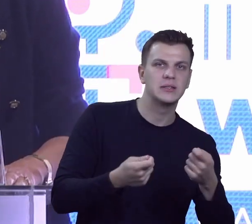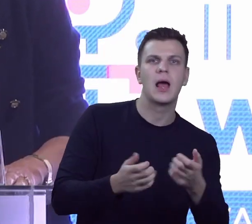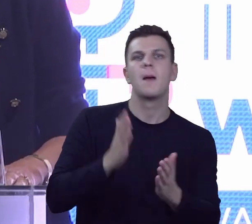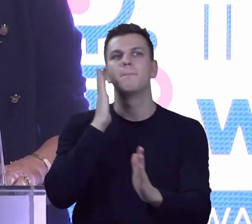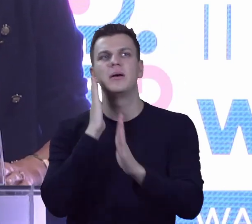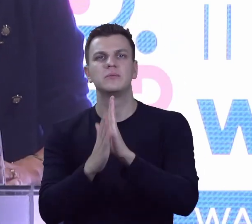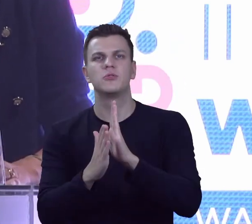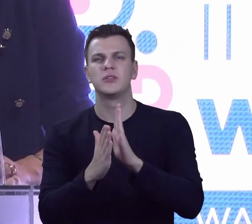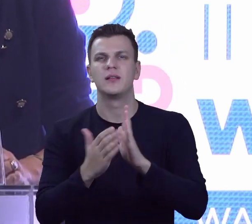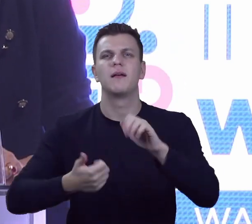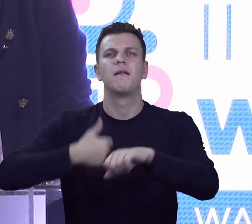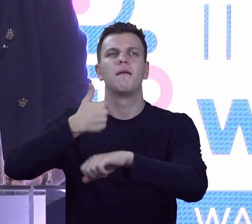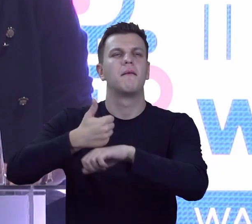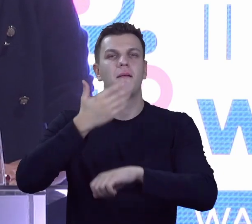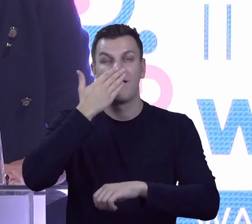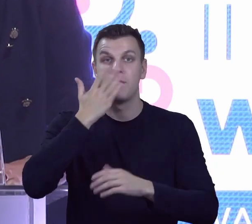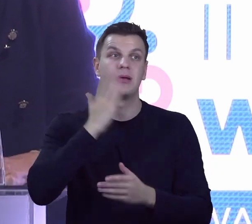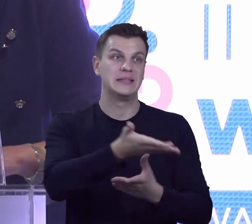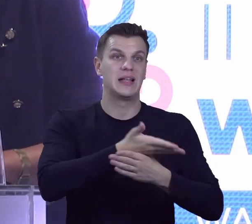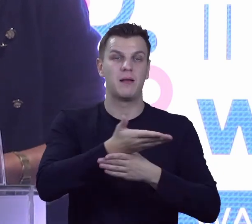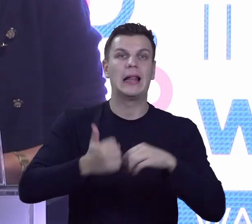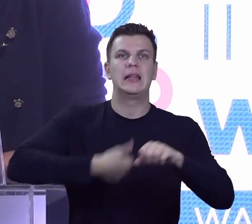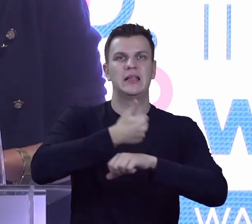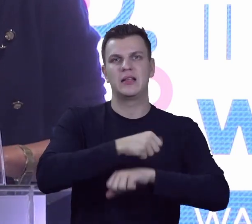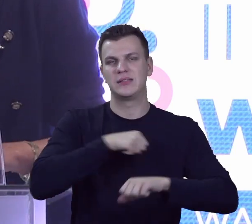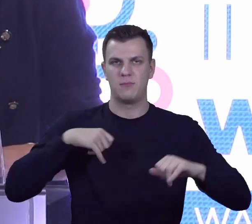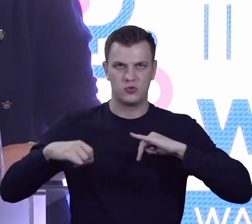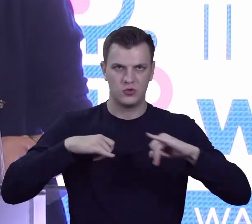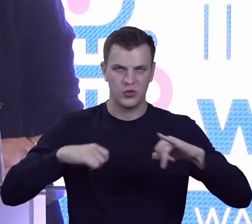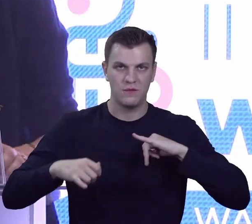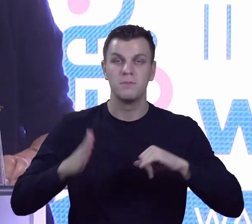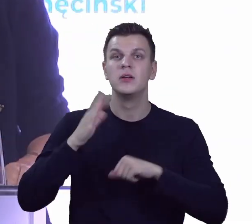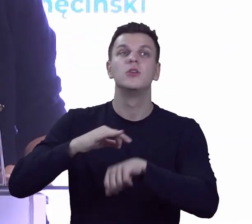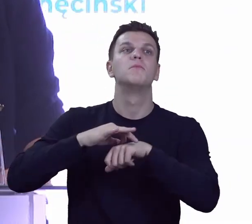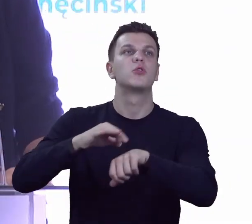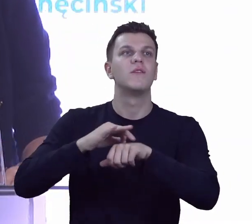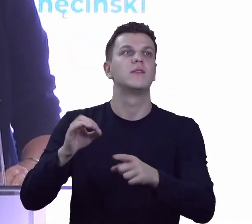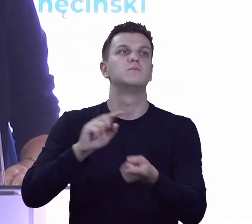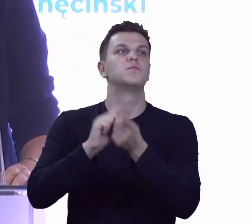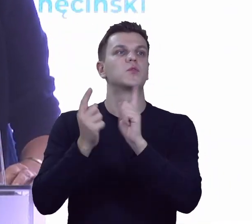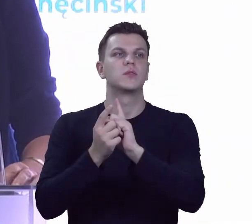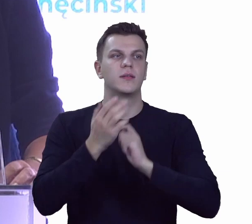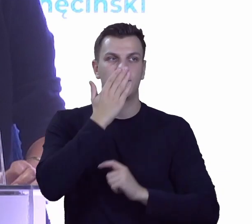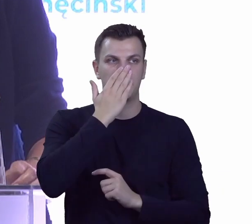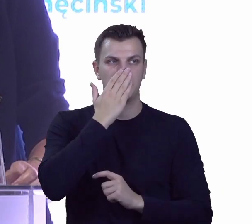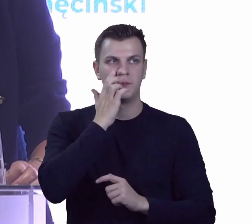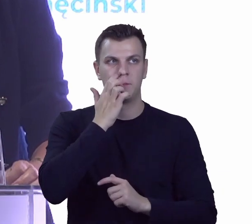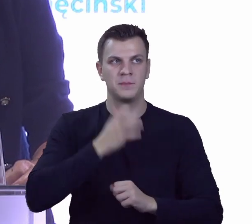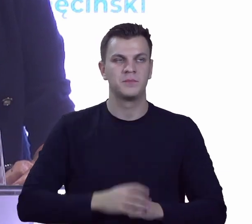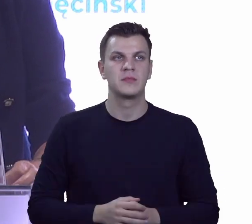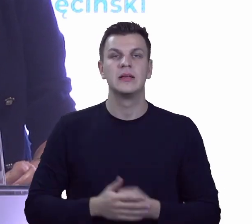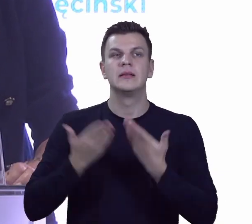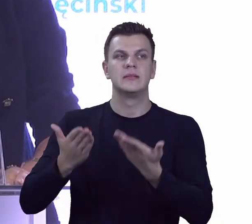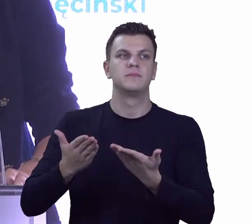panel z udziałem liderów samorządowych. Poprowadzi ten panel, moderatorem będzie pan